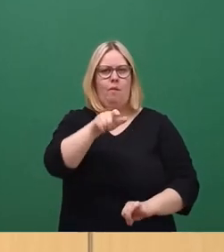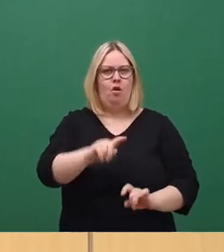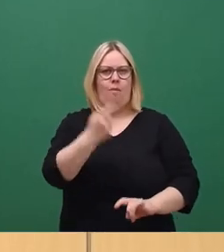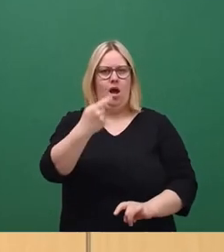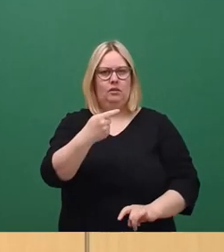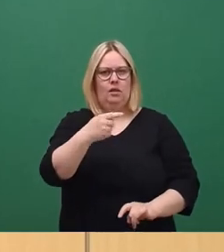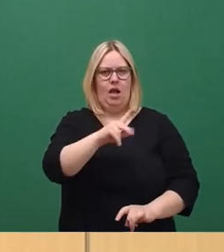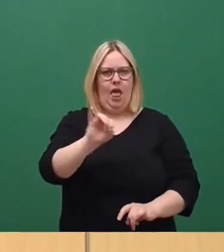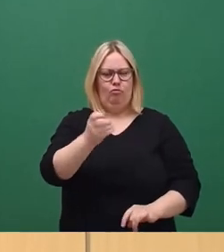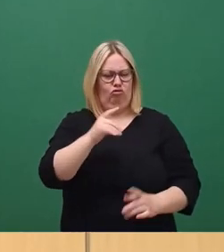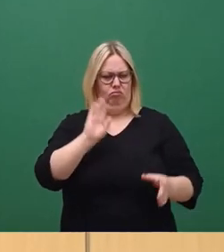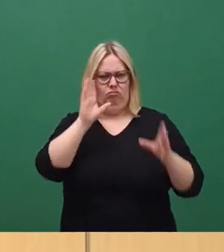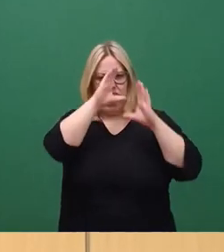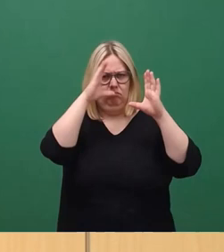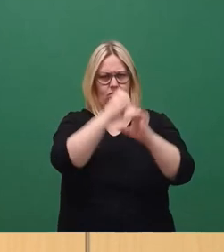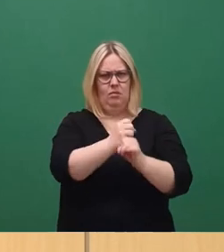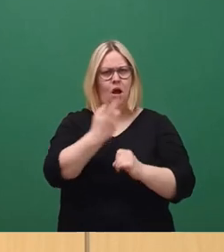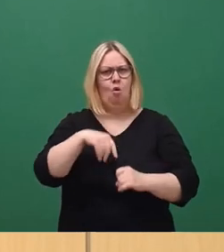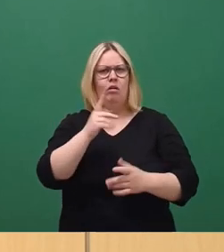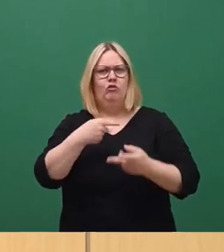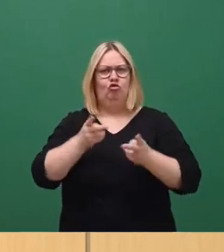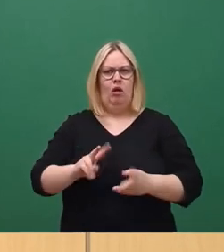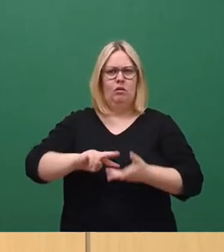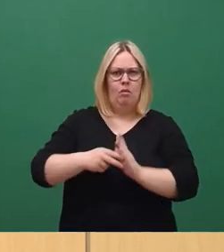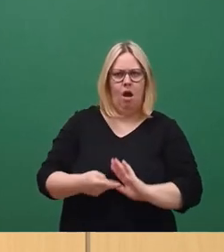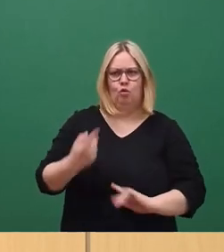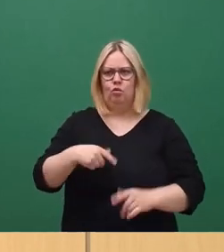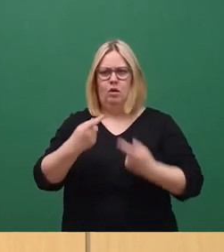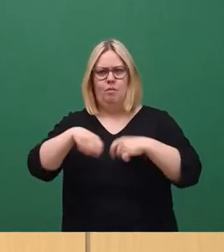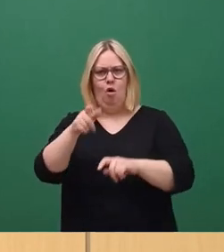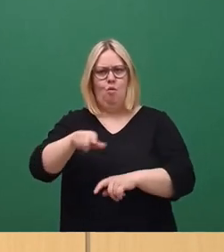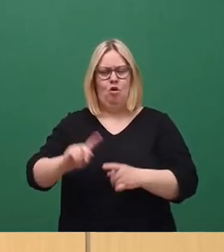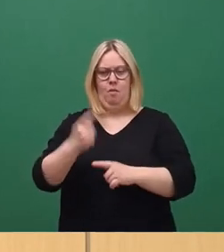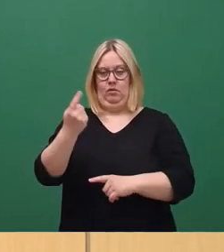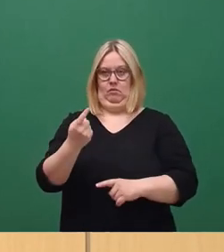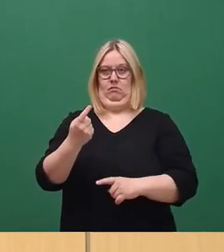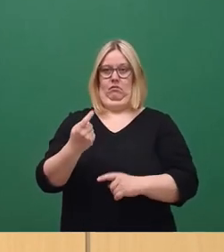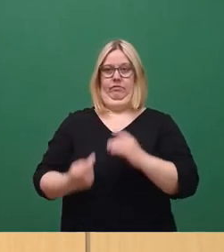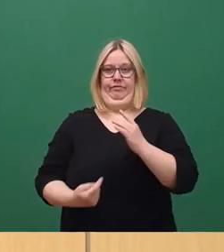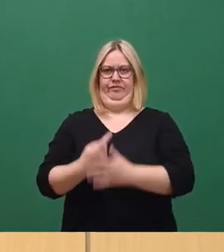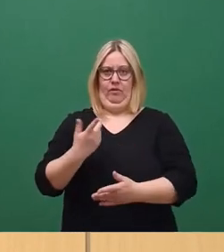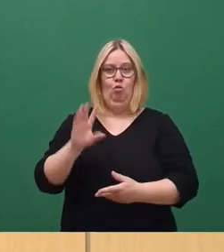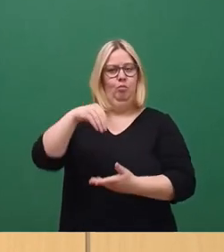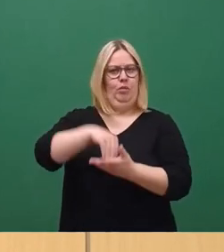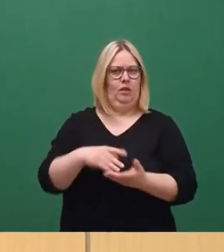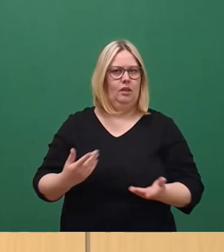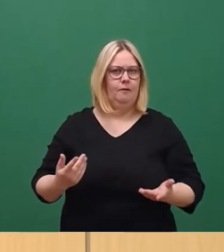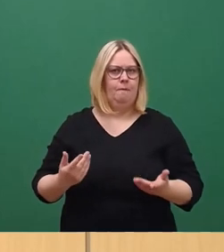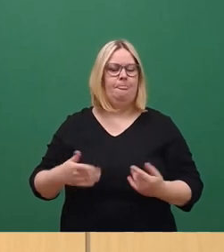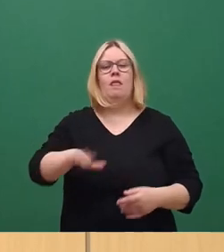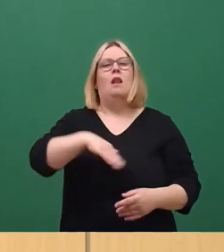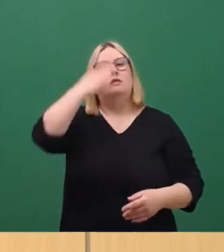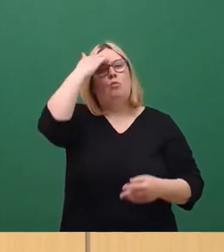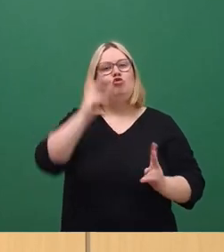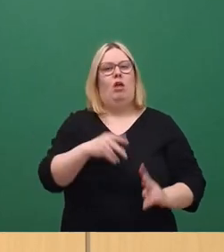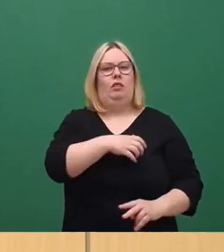Fokus, bei der allerdings auch die Damen und Herren aus der Stadtplanung und Baubürgermeister Kühn scheinbar nicht ganz unbeteiligt waren. Die Landeshauptstadt Dresden hat in den